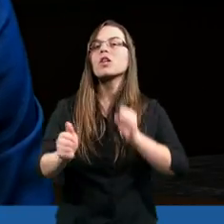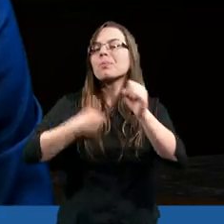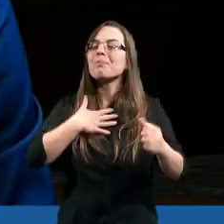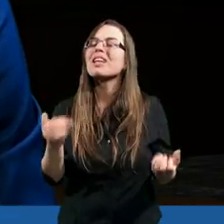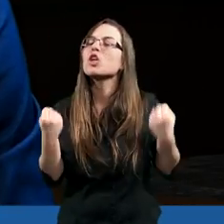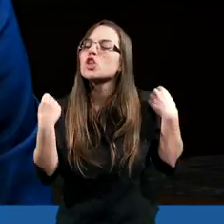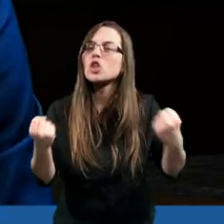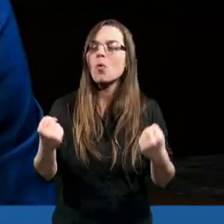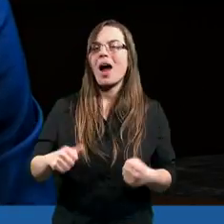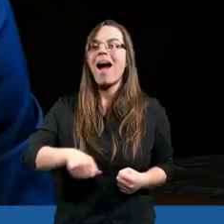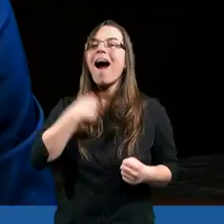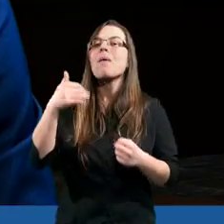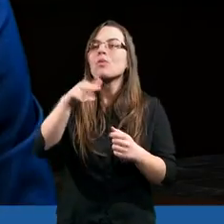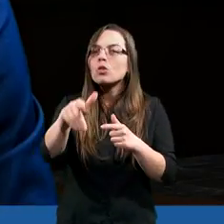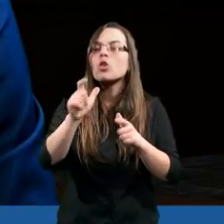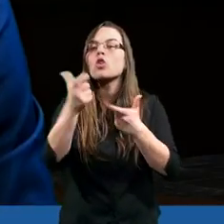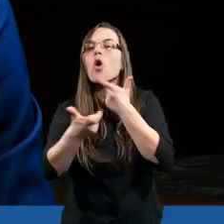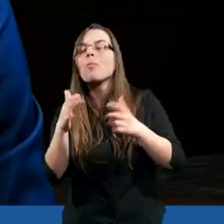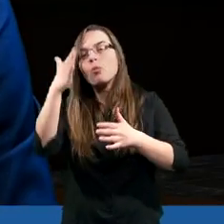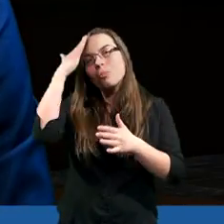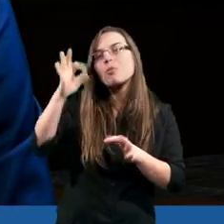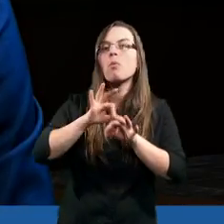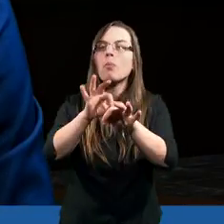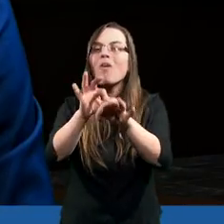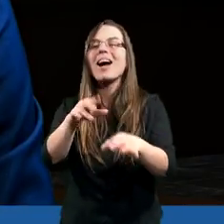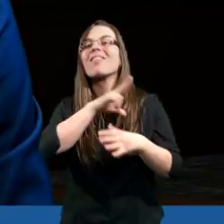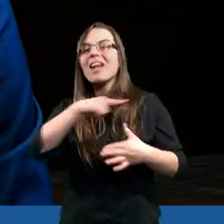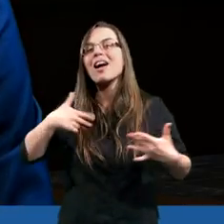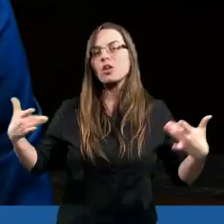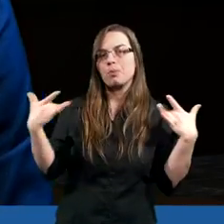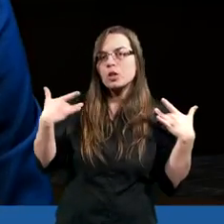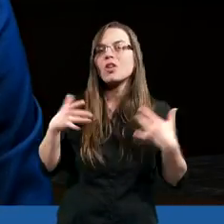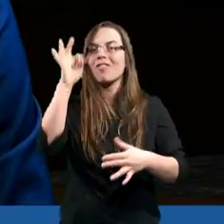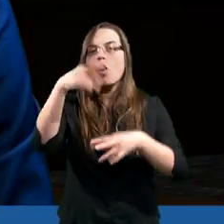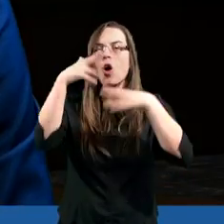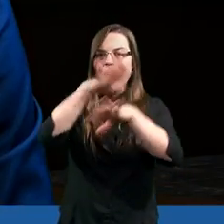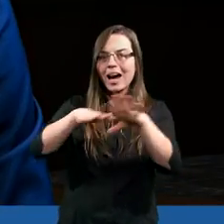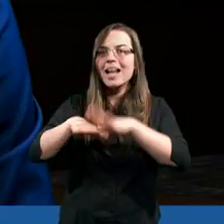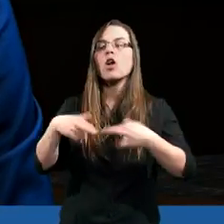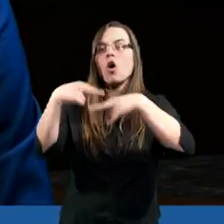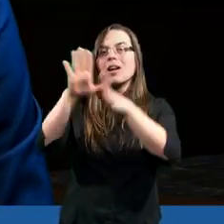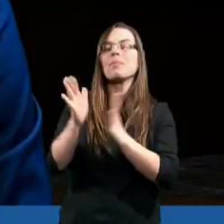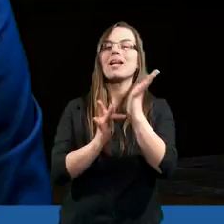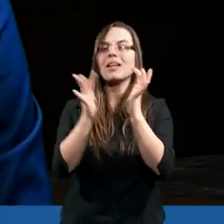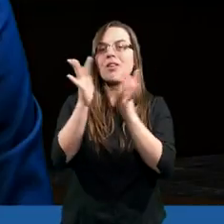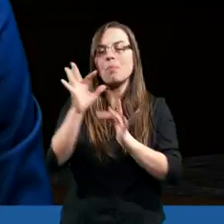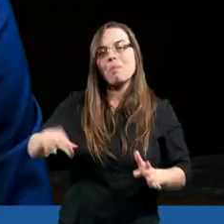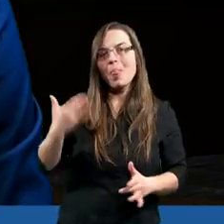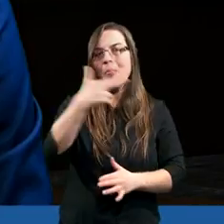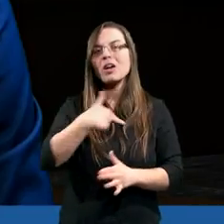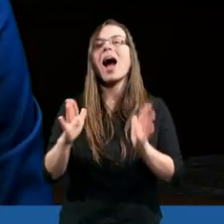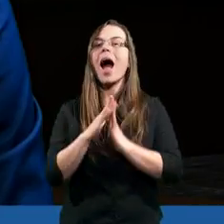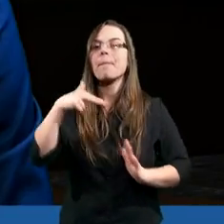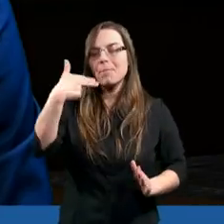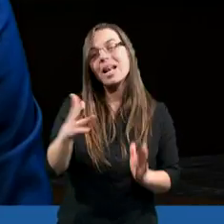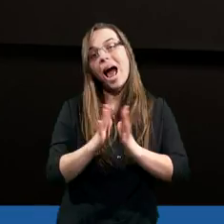siłę, aby to, co wiemy, również wprowadzić w czyn w naszym życiu. W Twoje ręce się oddajemy przez Chrystusa, Pan naszego.